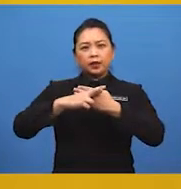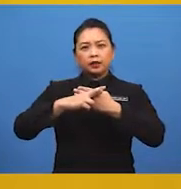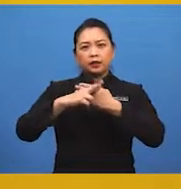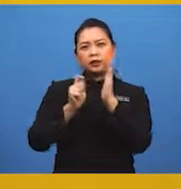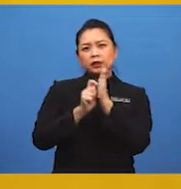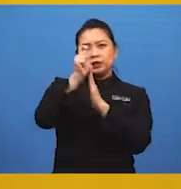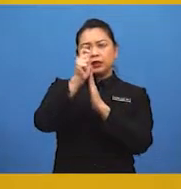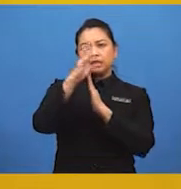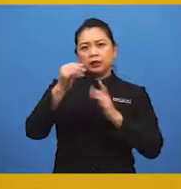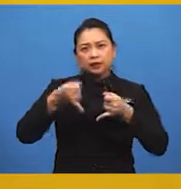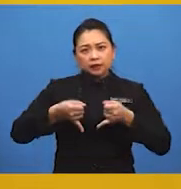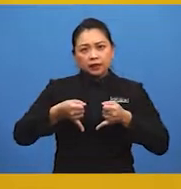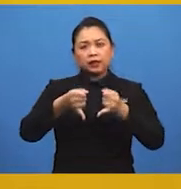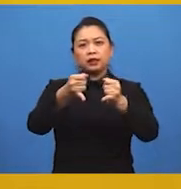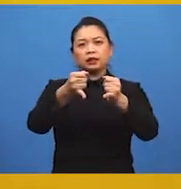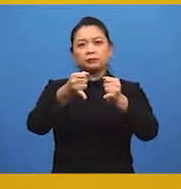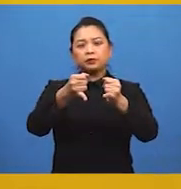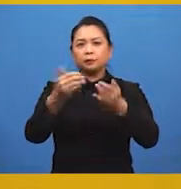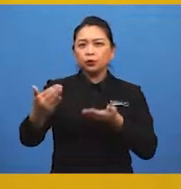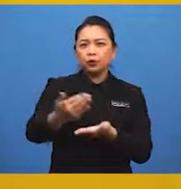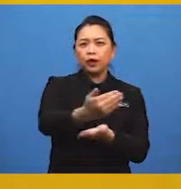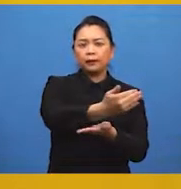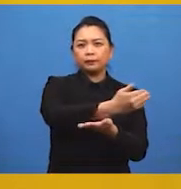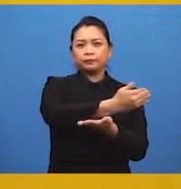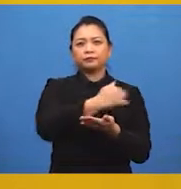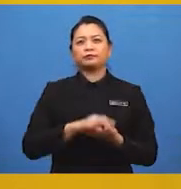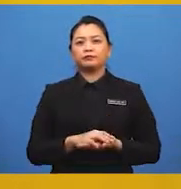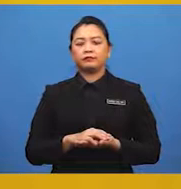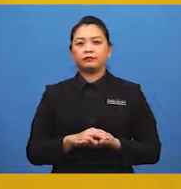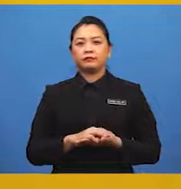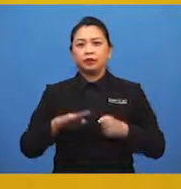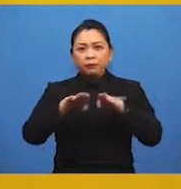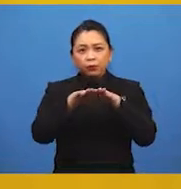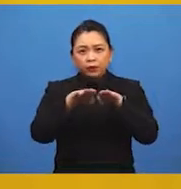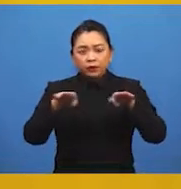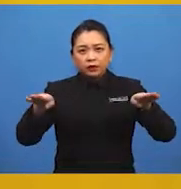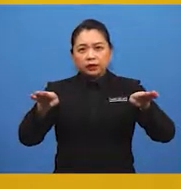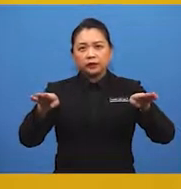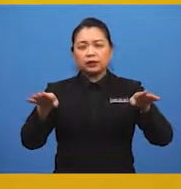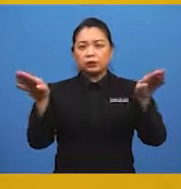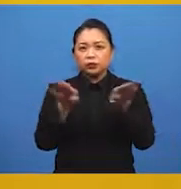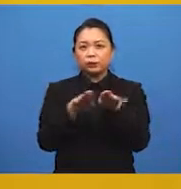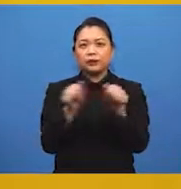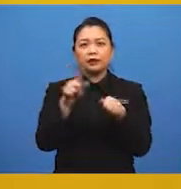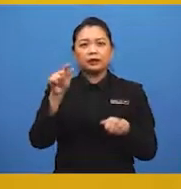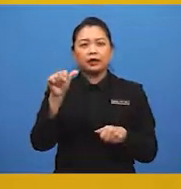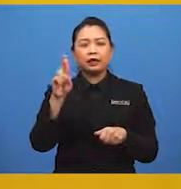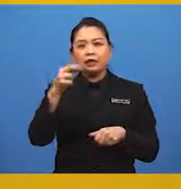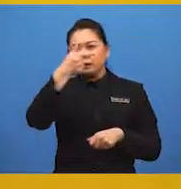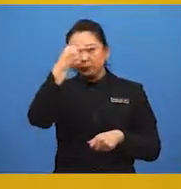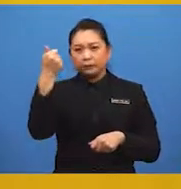tinggi, dan jalan rayanya berturak. Pemukan bandar yang dilitopi dengan ta dan kongkrik